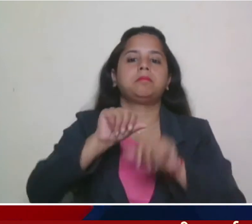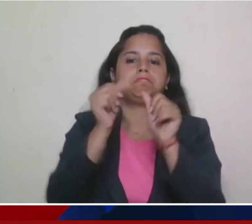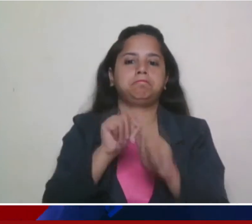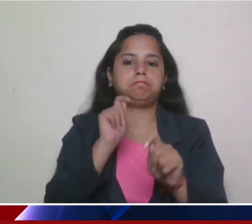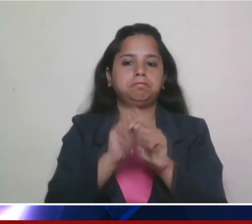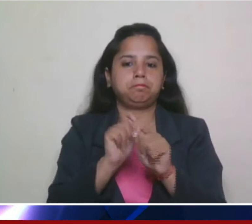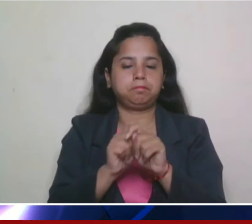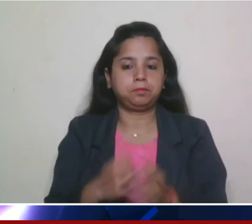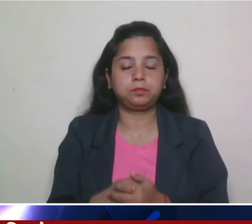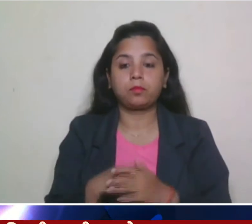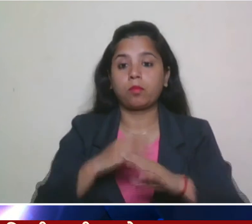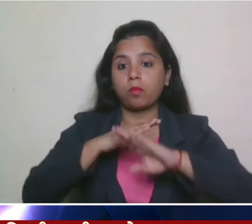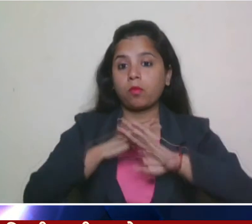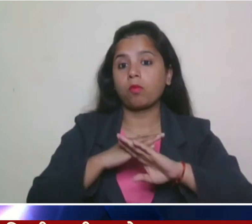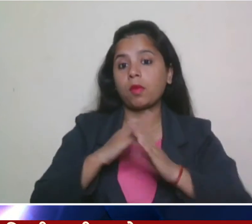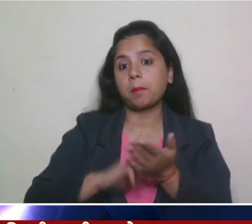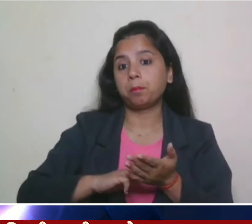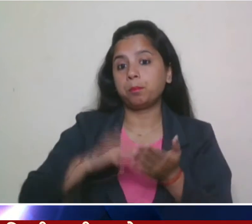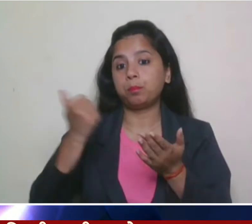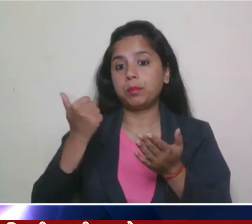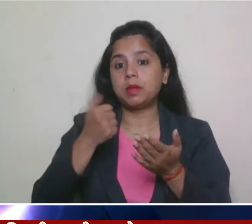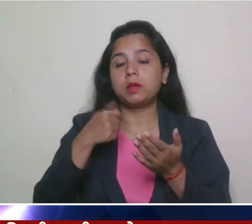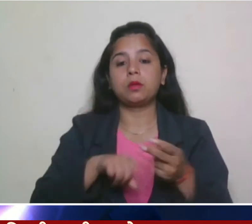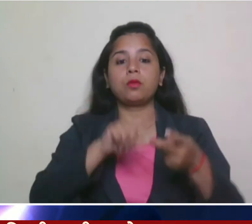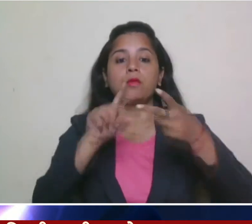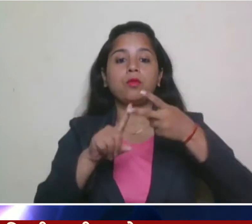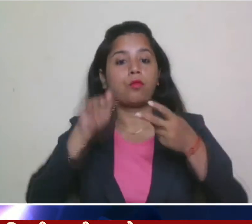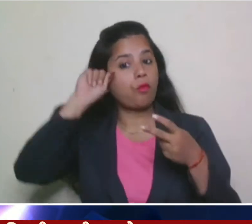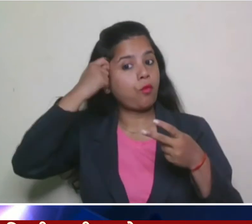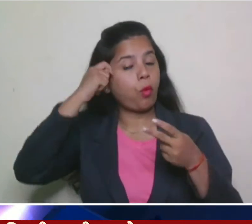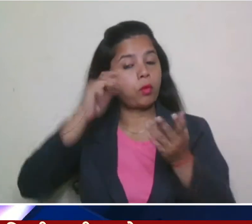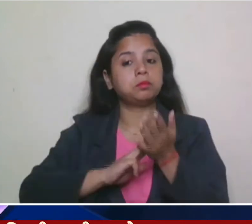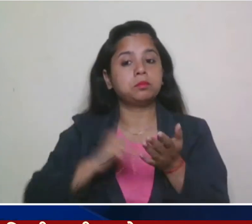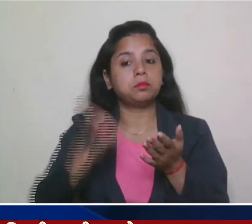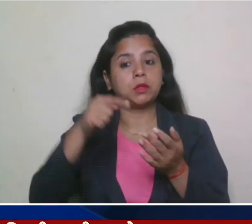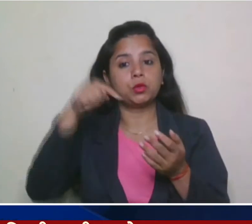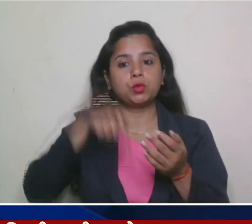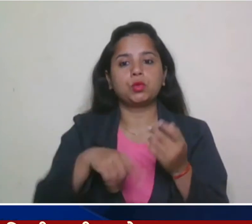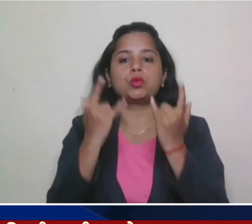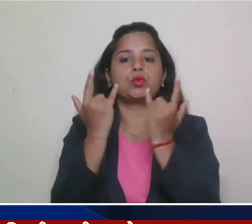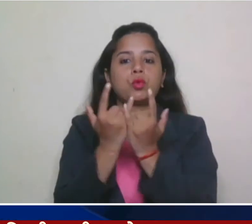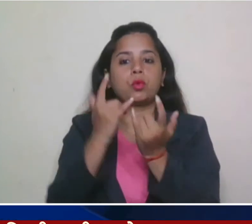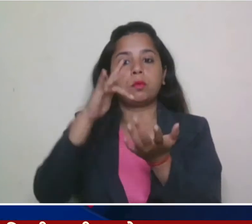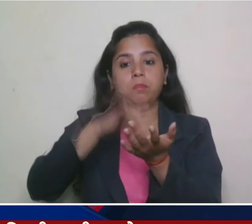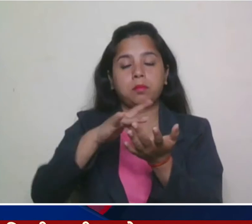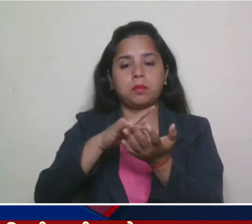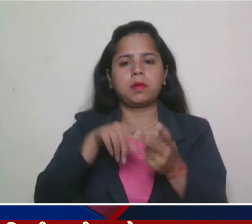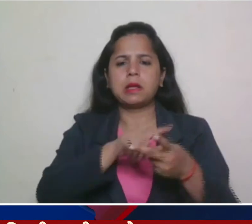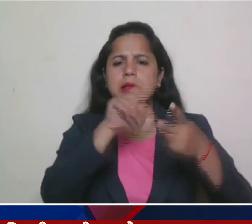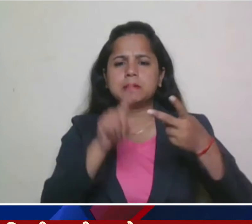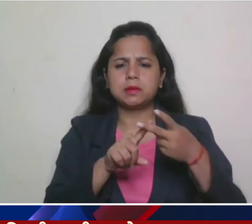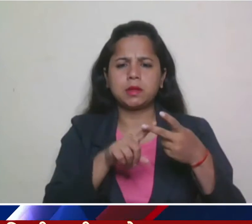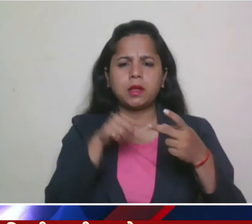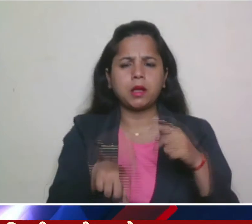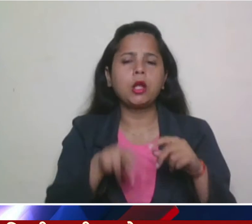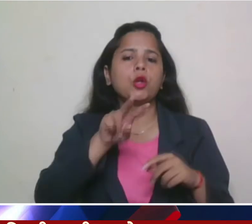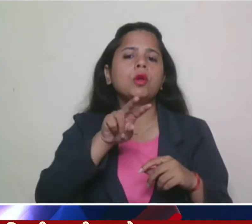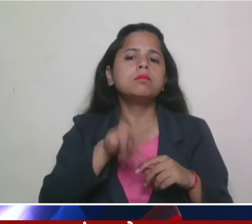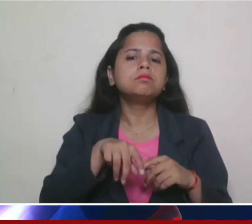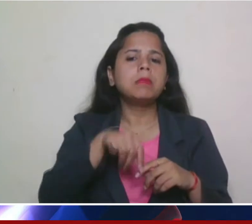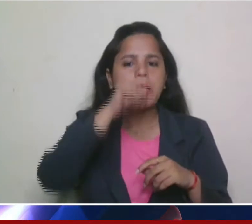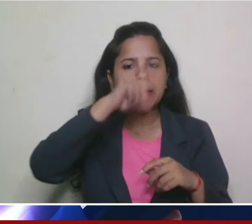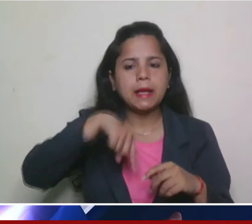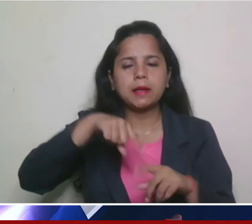रक्षा मंत्री राचनाथ सिंग और विदेश मंत्री डॉक्टर एस चेशंकर आज टोक्यो में दूसरी भारत जापान 2 प्लस 2 मंत्री